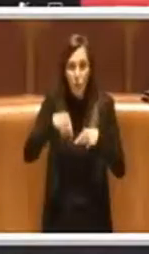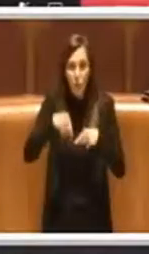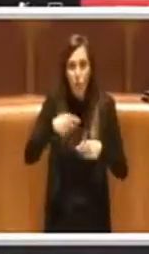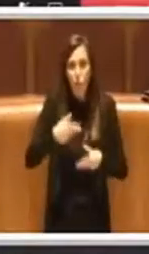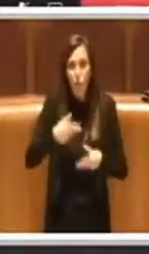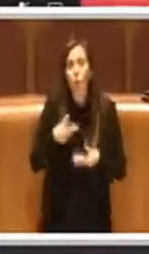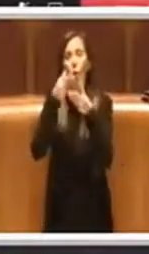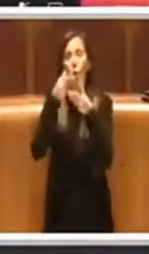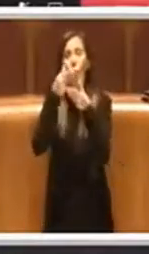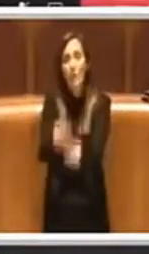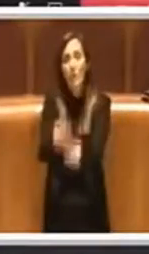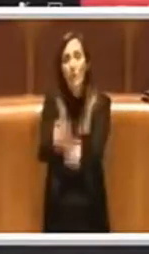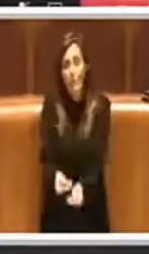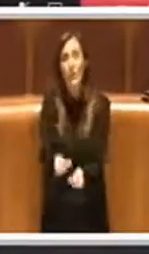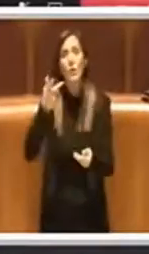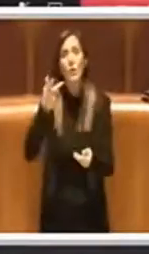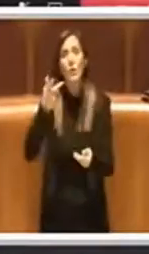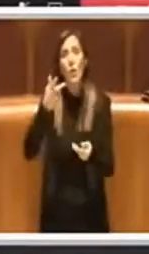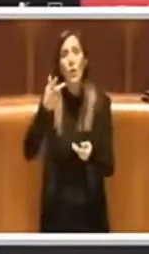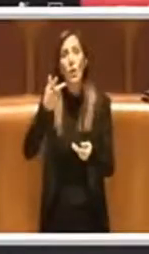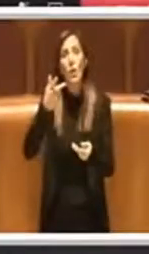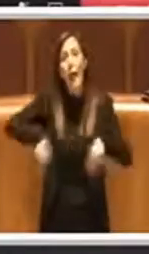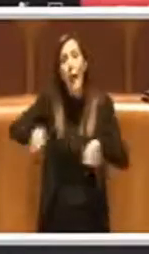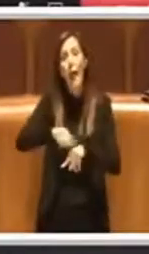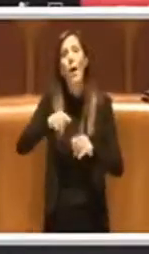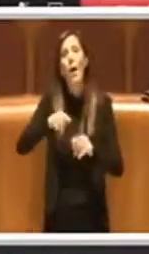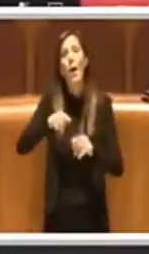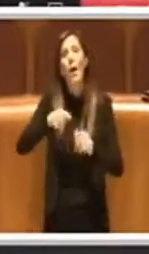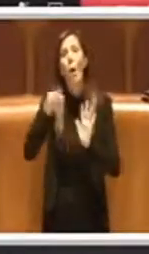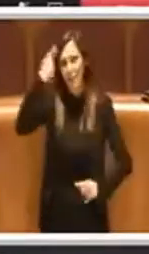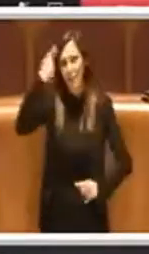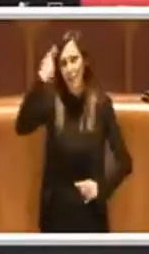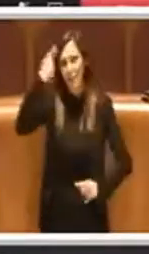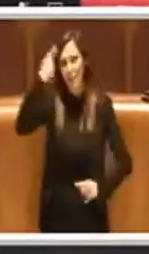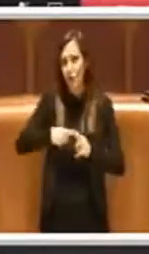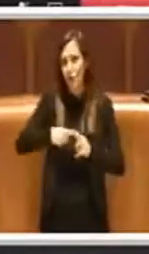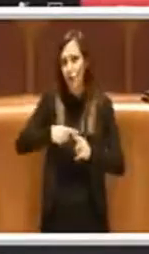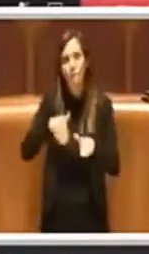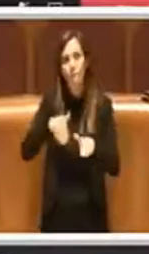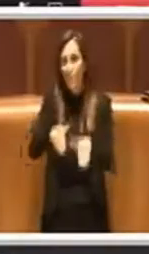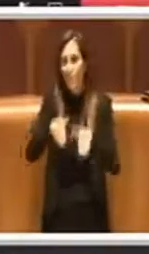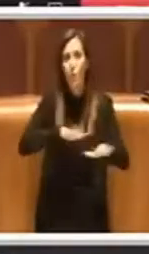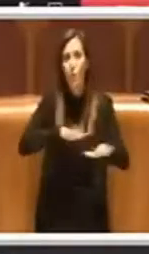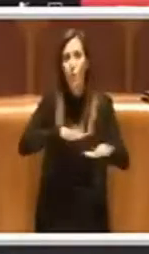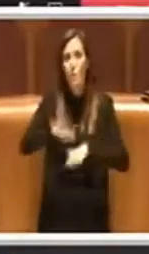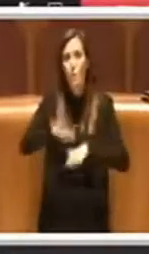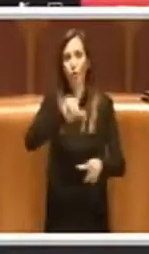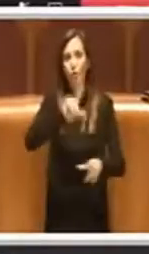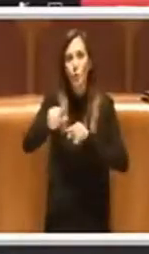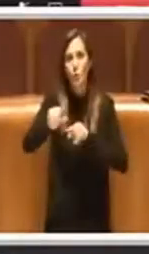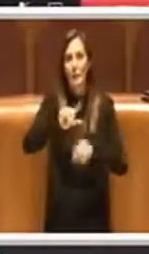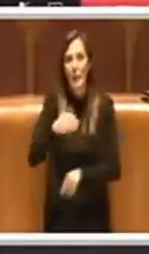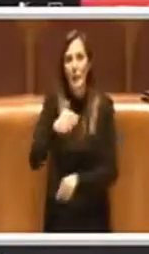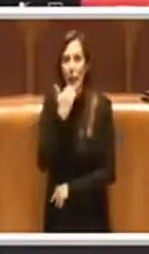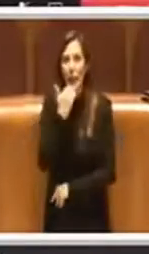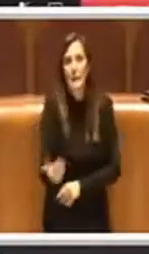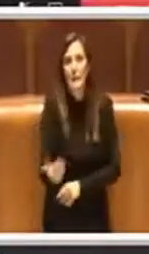all'Aula il voto di astensione a questo ordine del giorno da parte del gruppo di maggioranza del Movimento 5 Stelle. Grazie.